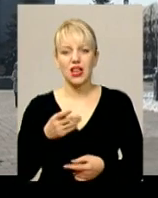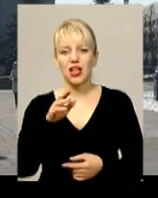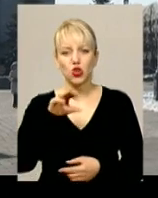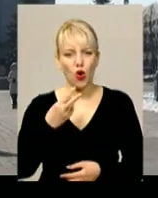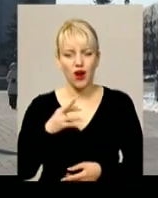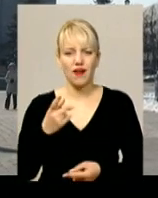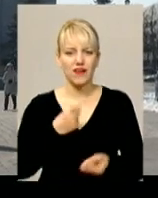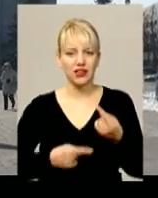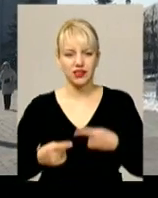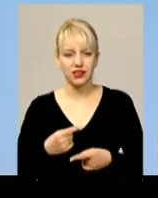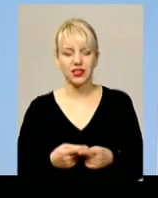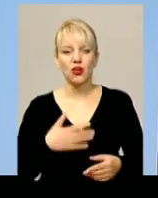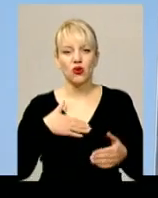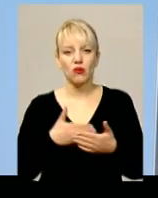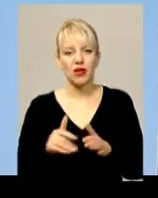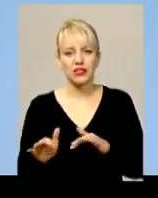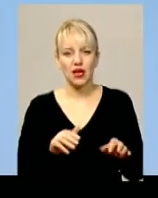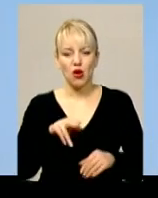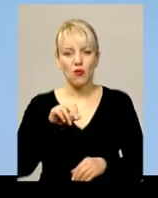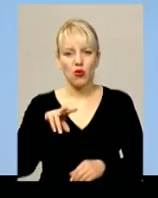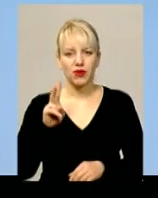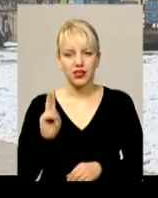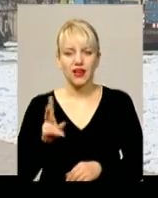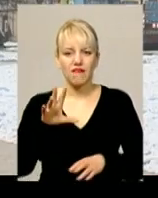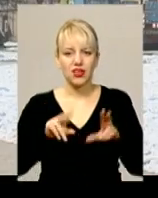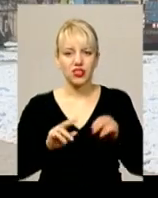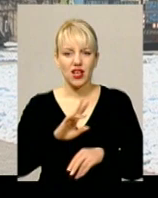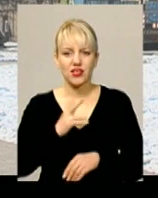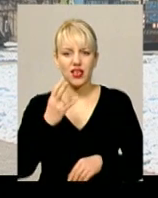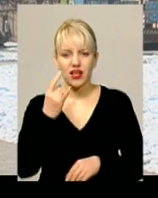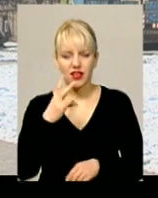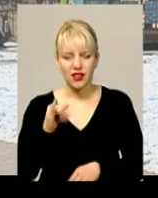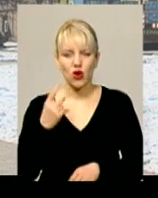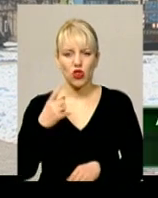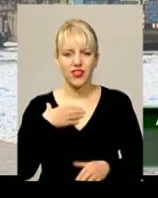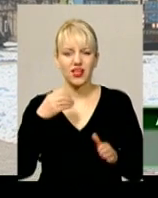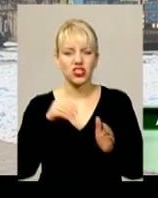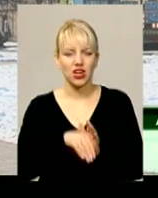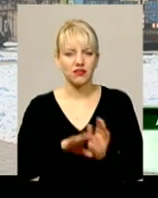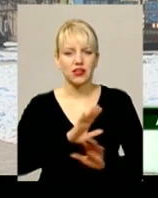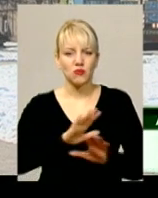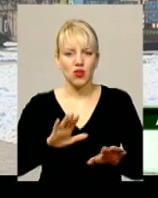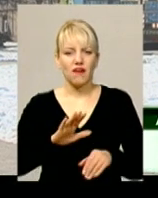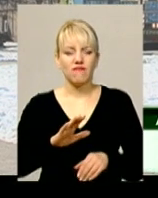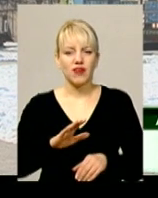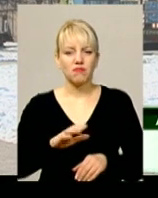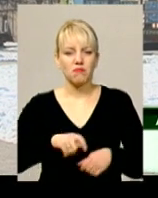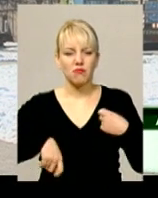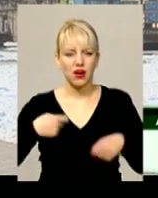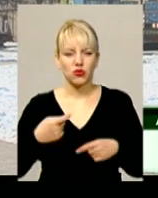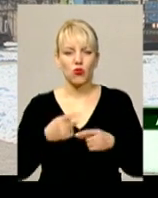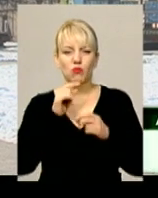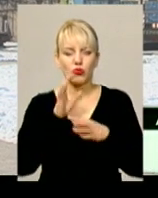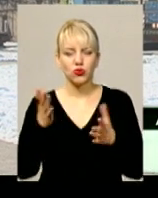Громадський діяч, учасник революції гідності Андрій Попик вважає, жодна жертва не була марною. Будь-яка революція не є